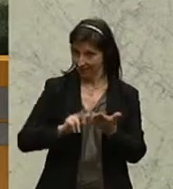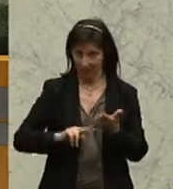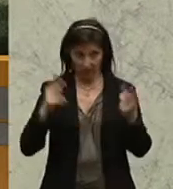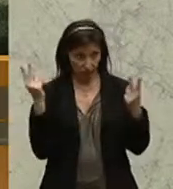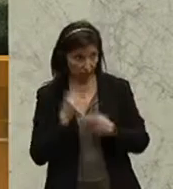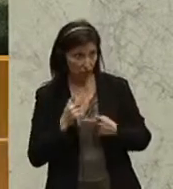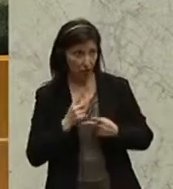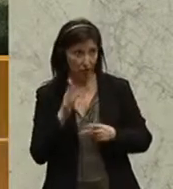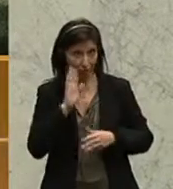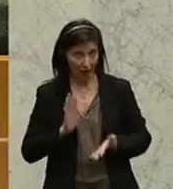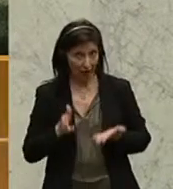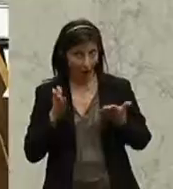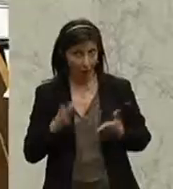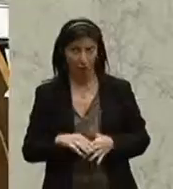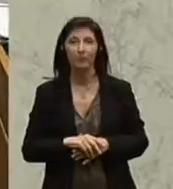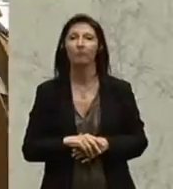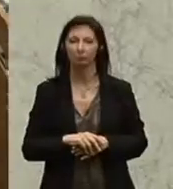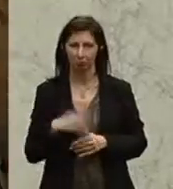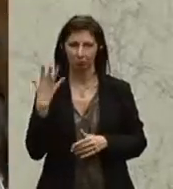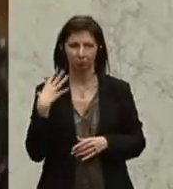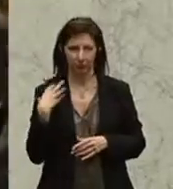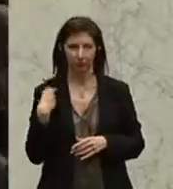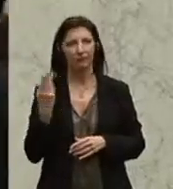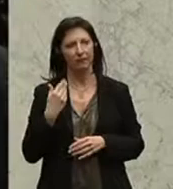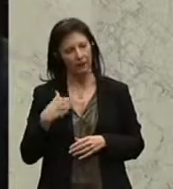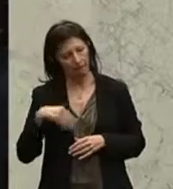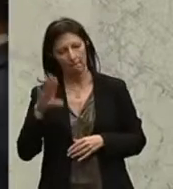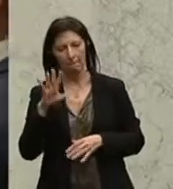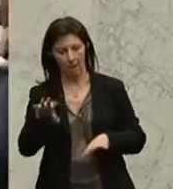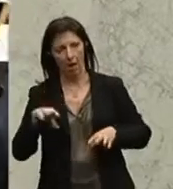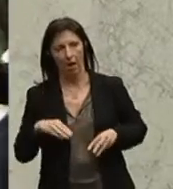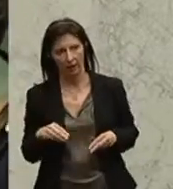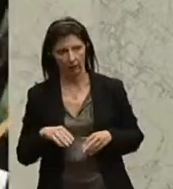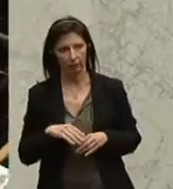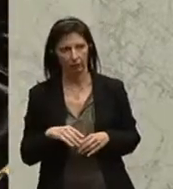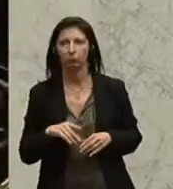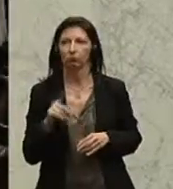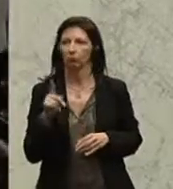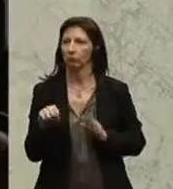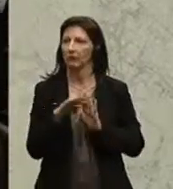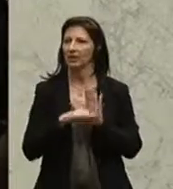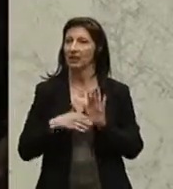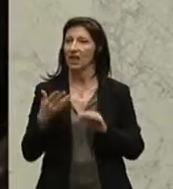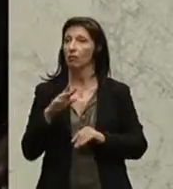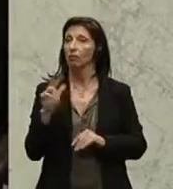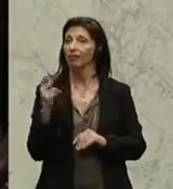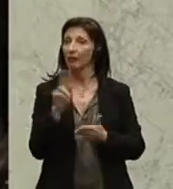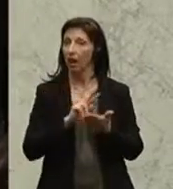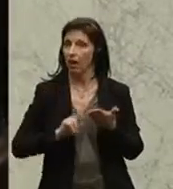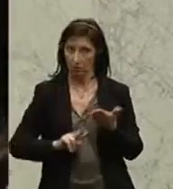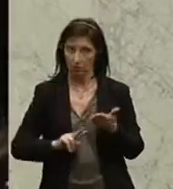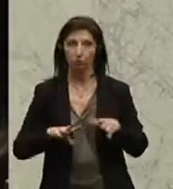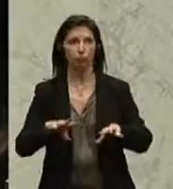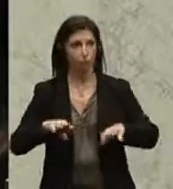zustimmen wollen, um ein Zeichen. Das ist wiederum mit Mehrheit angenommen. Der Gesetzentwurf ist somit auch in dritter Lesung